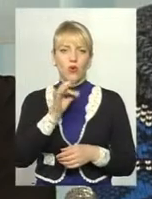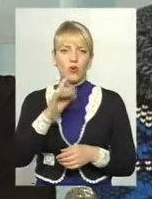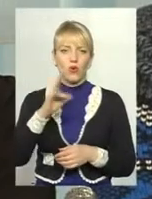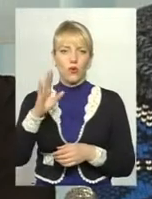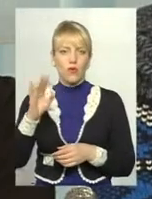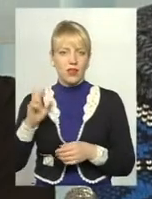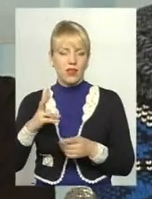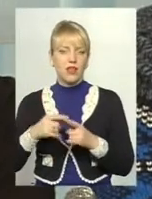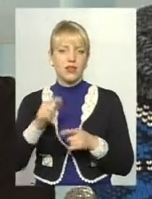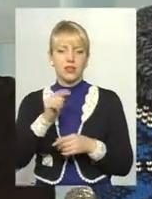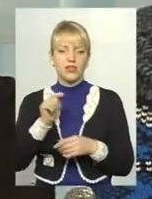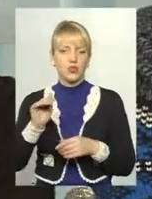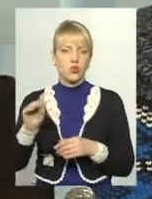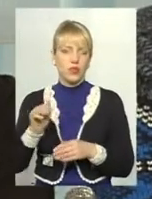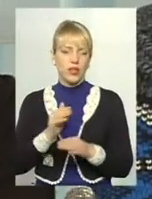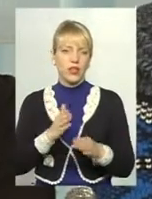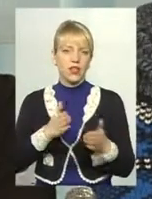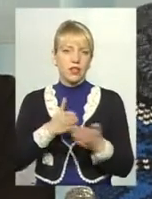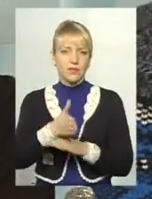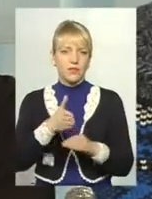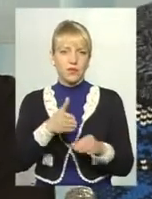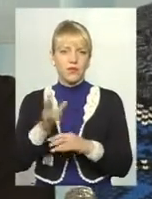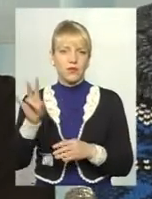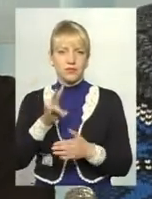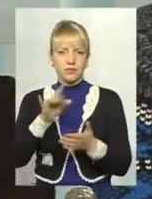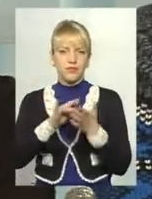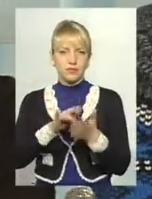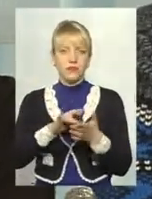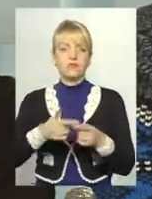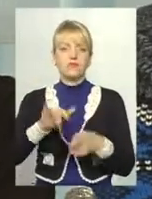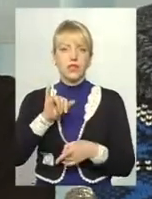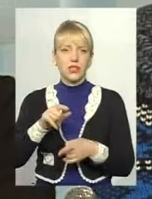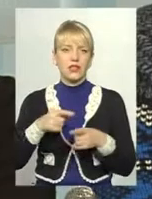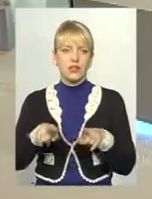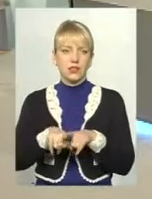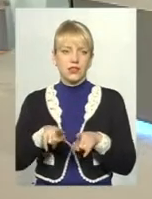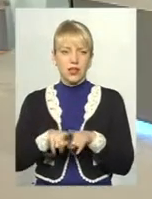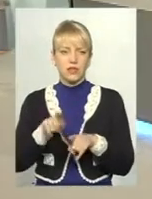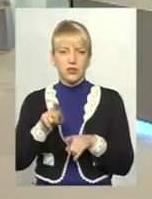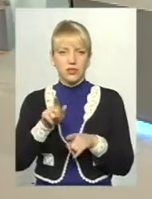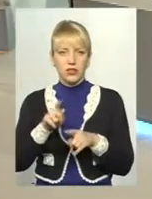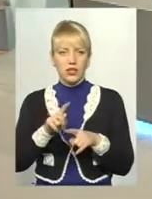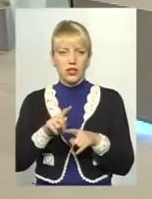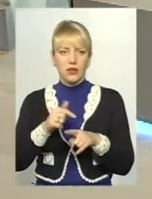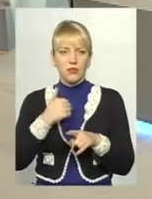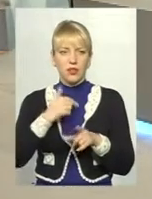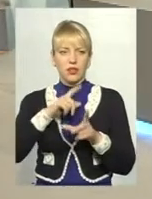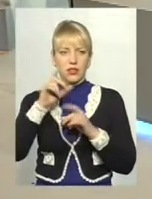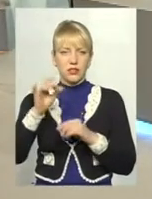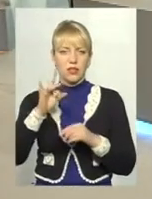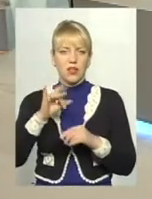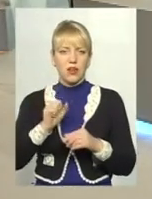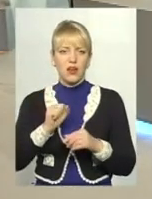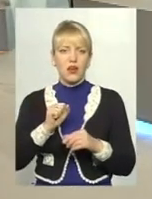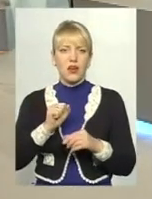людей збираються влітку, як паломницький об'єкт. Плюс там відбувається, і це теж один з наприків, ми робити, ми туди їздимо на органі концерти.